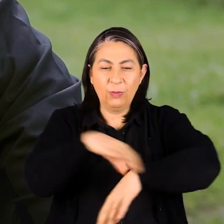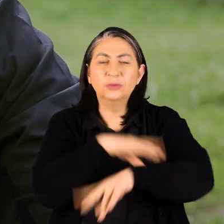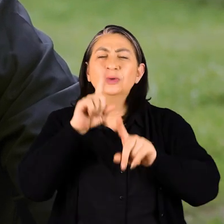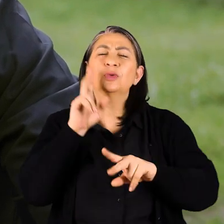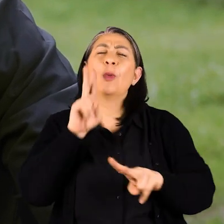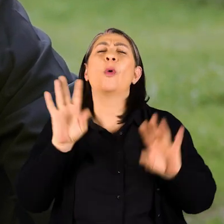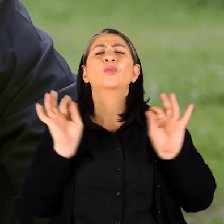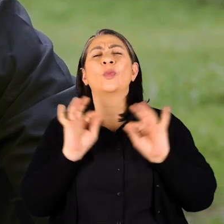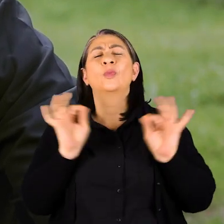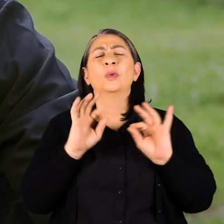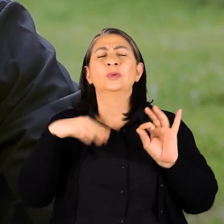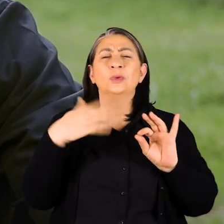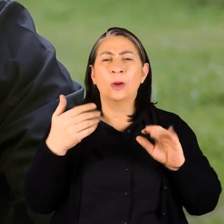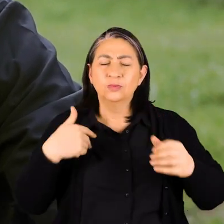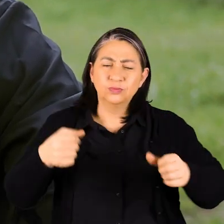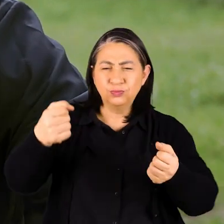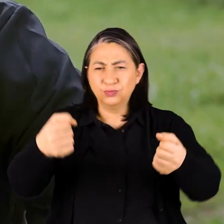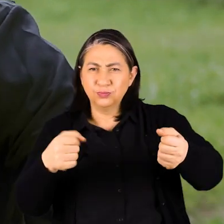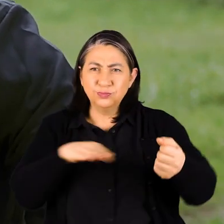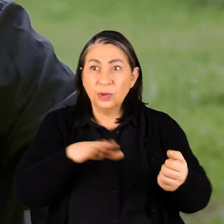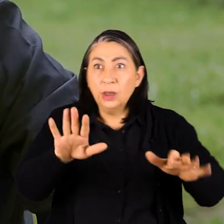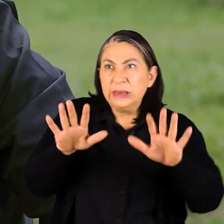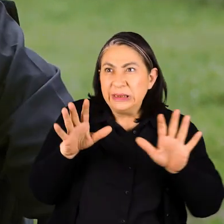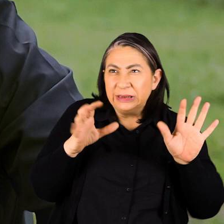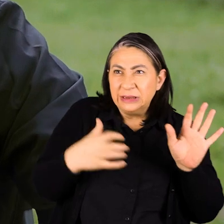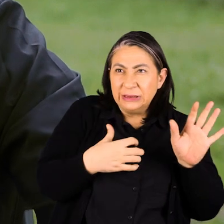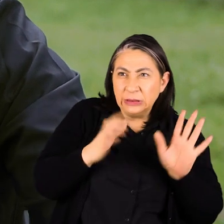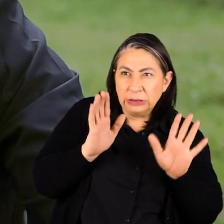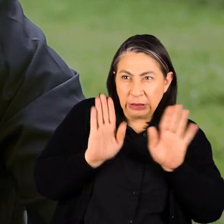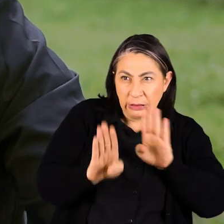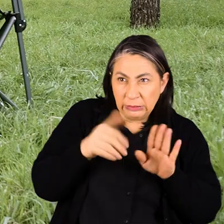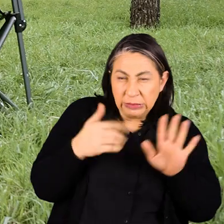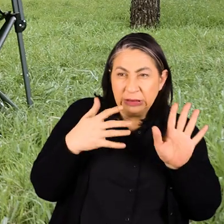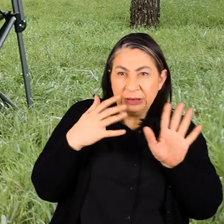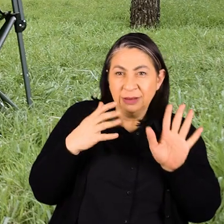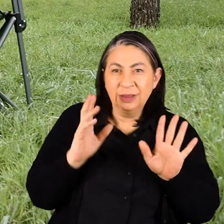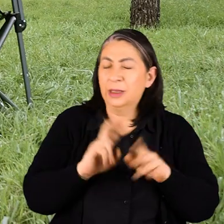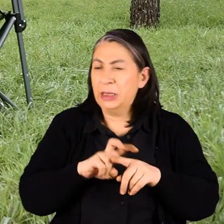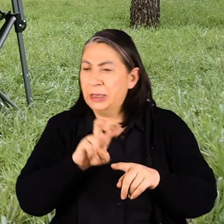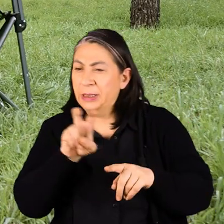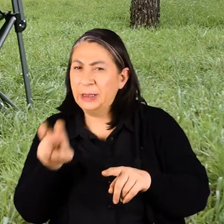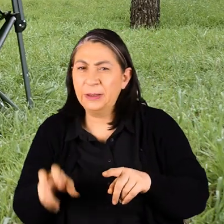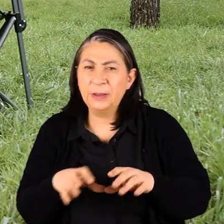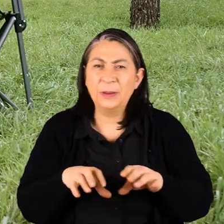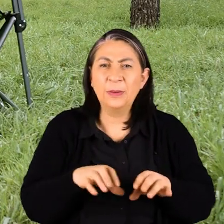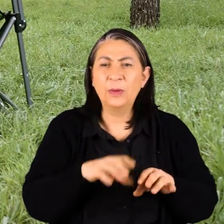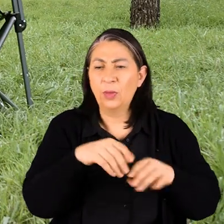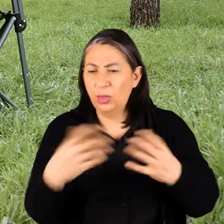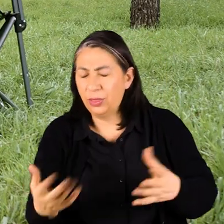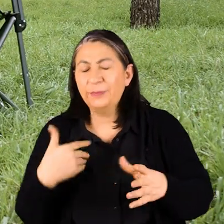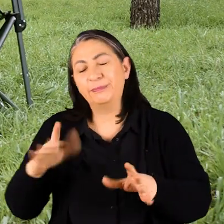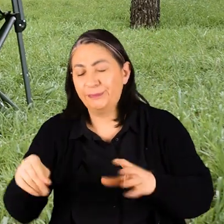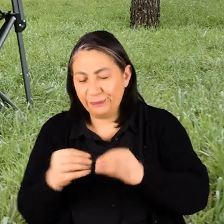görmüyorlar Sonradan işte ben sürerken görüyor böyle heyecanlanıyorlar Acaba sürebiliyor mu falan Ya da inerken işte Protezin bir parçası